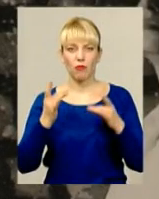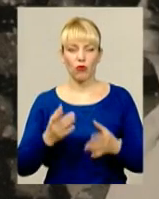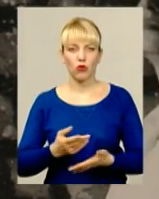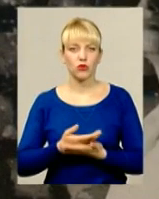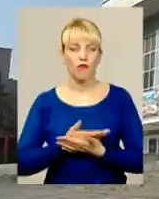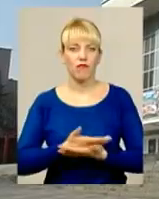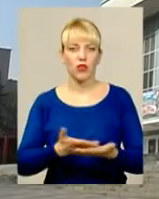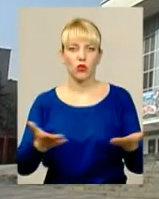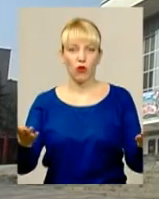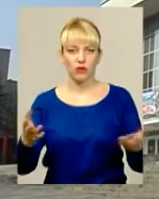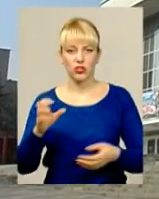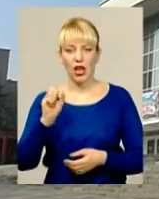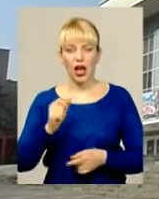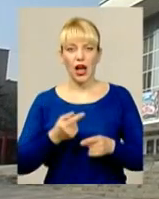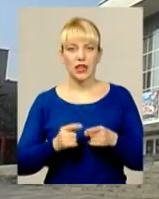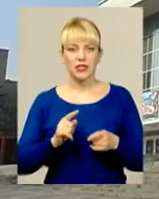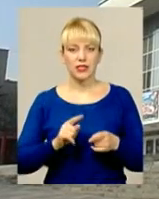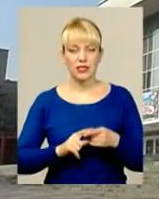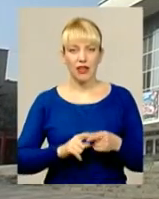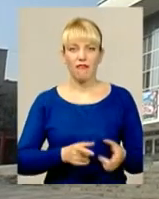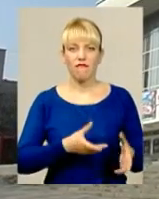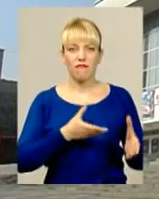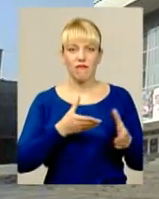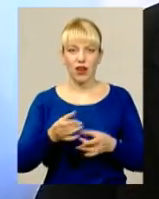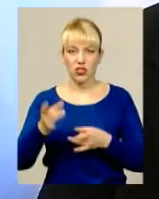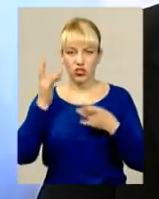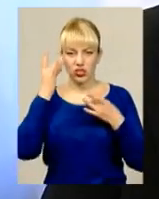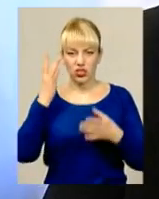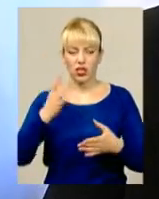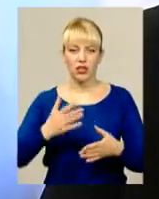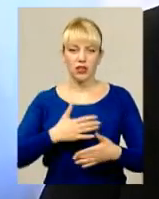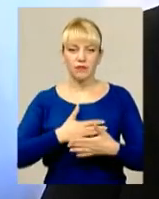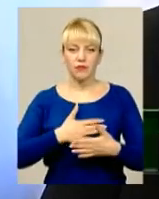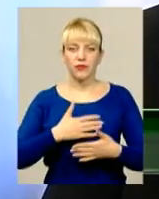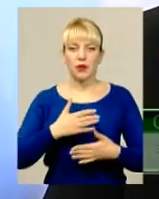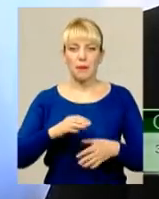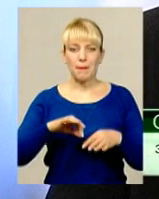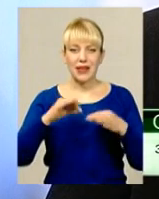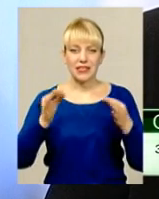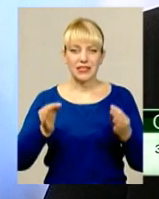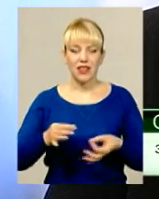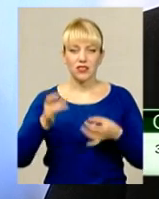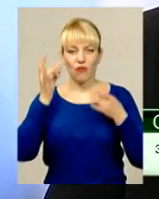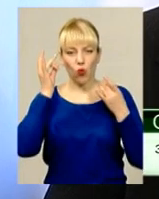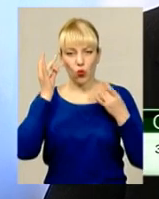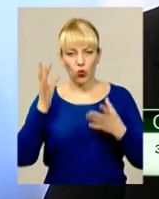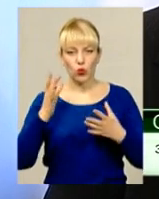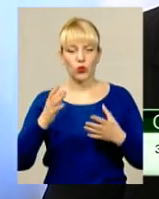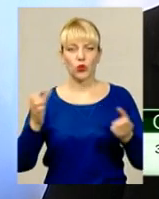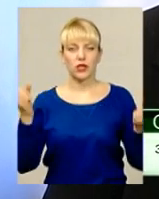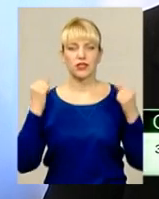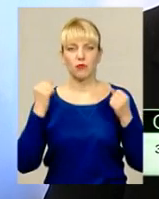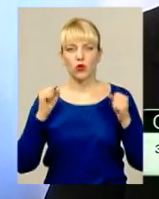інтелектуальний і моральний важіль громадського життя. Мистецтво, культура, спорт можуть зробити